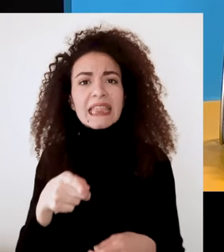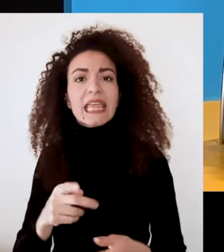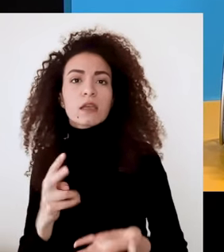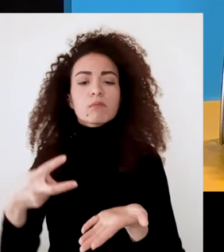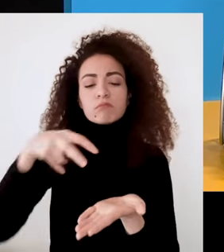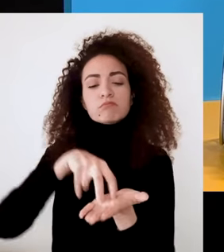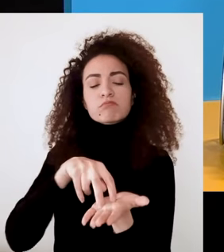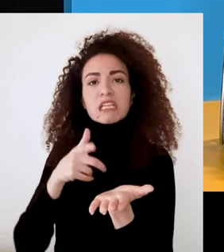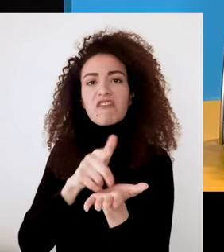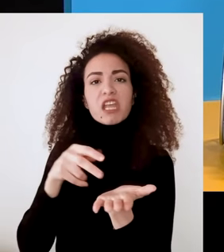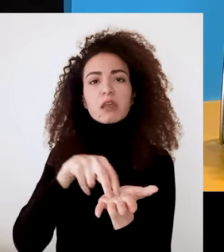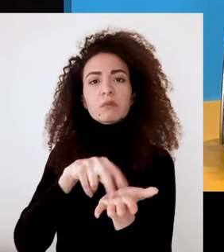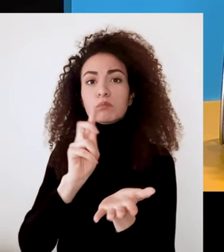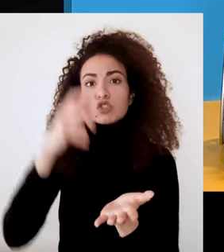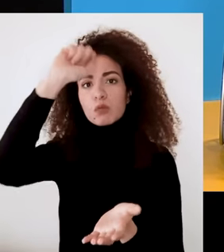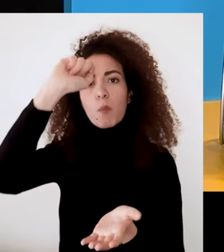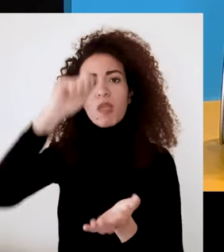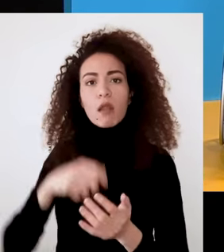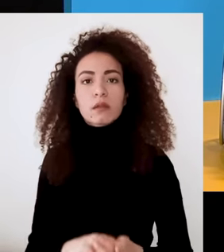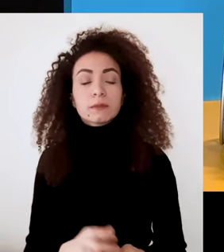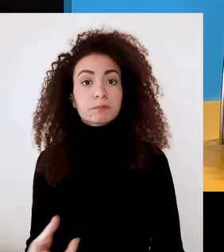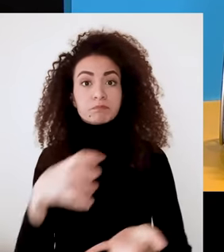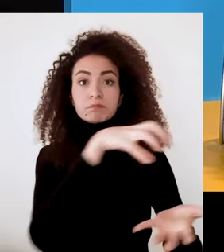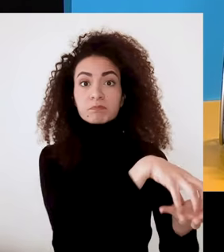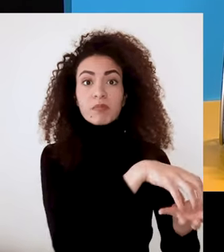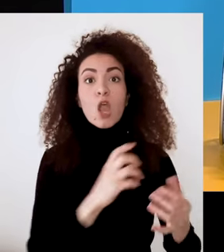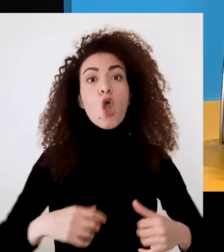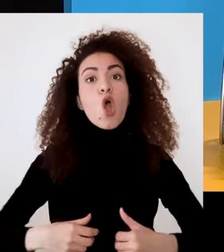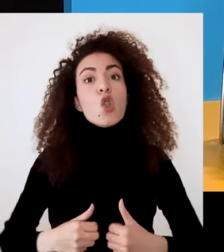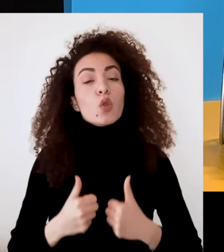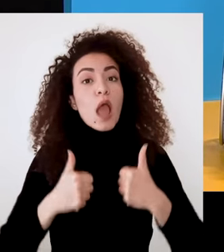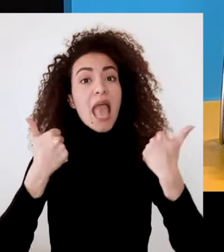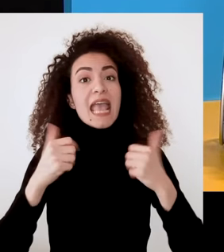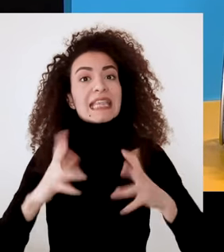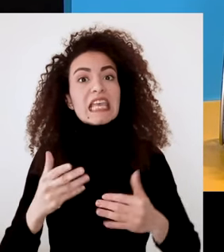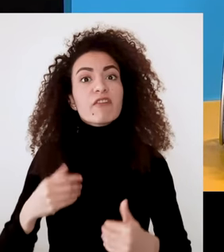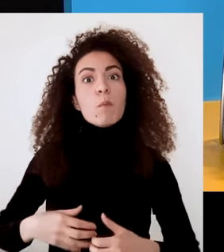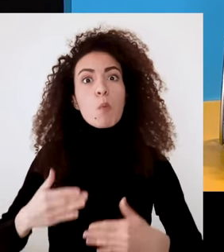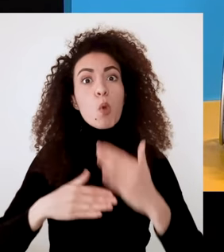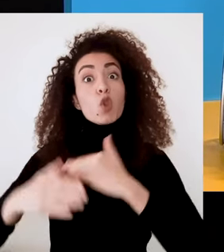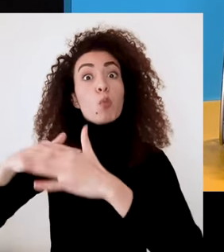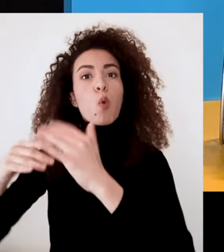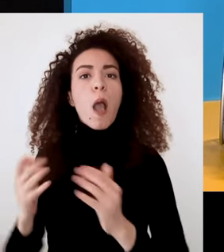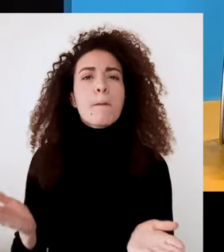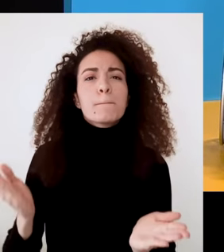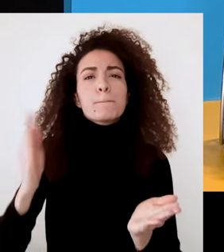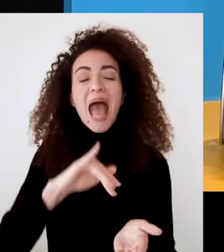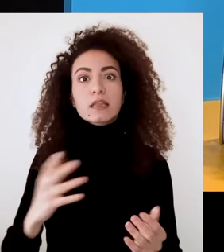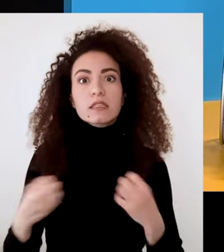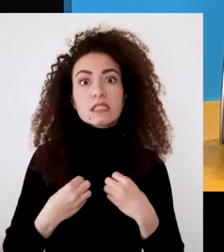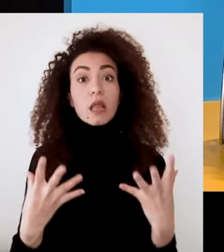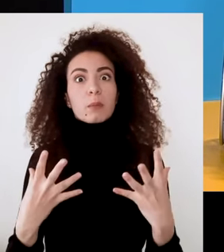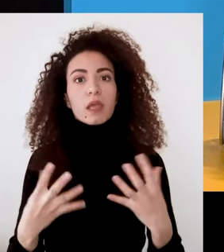لطريقة المجتمع بوضعنا بإطار دور الملاح مطلقي للأوامر ومحطة اختبار النمو بعد